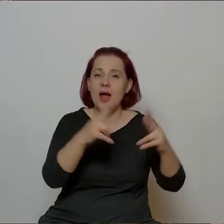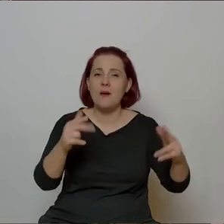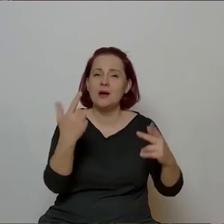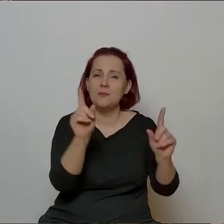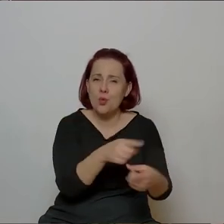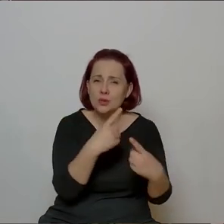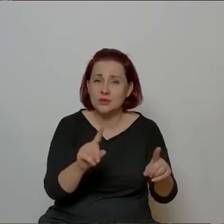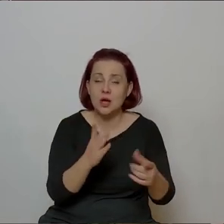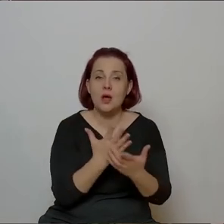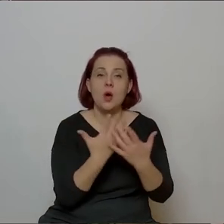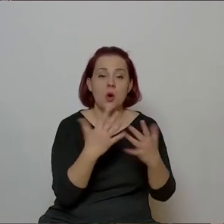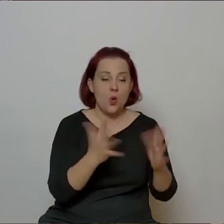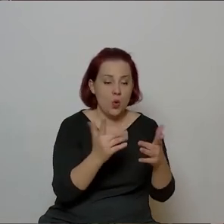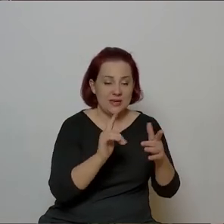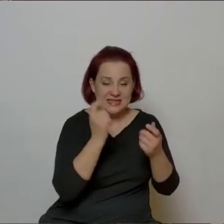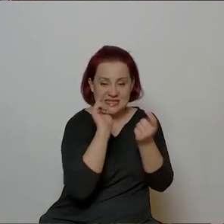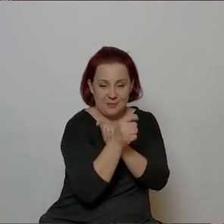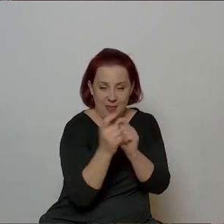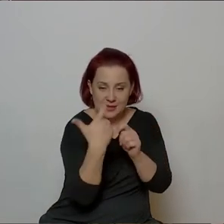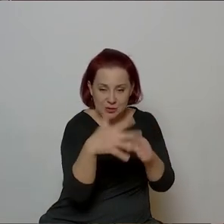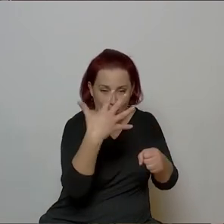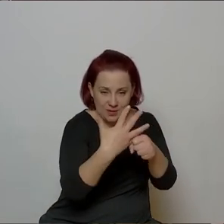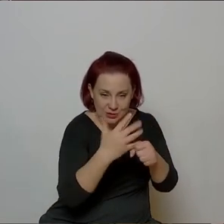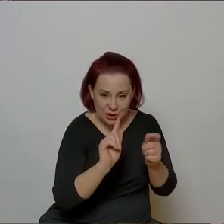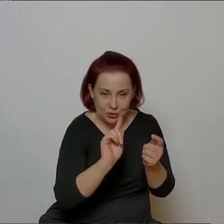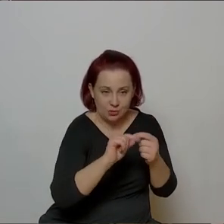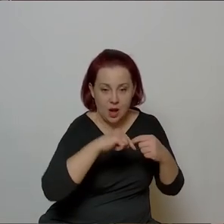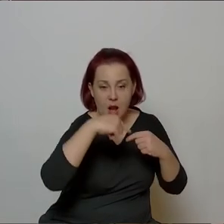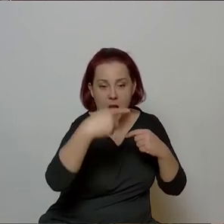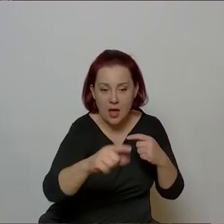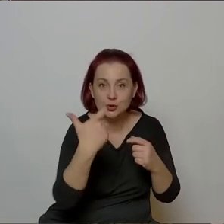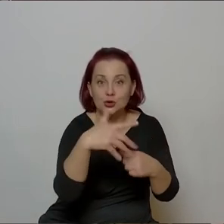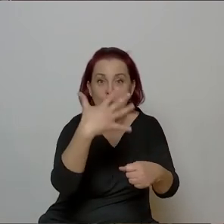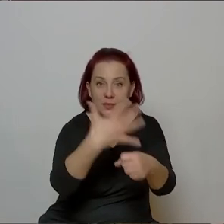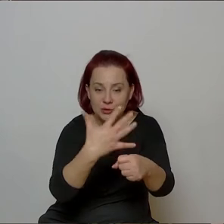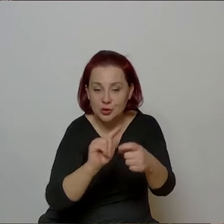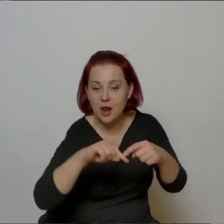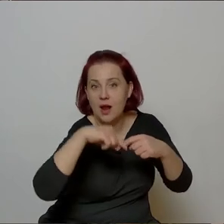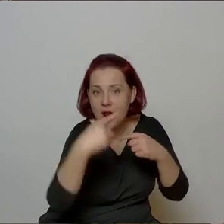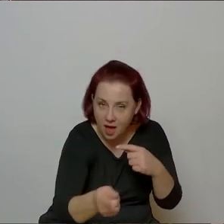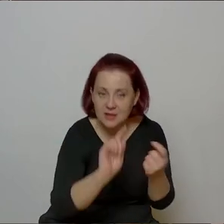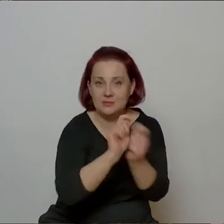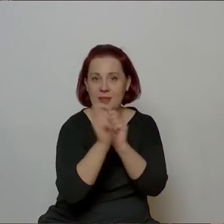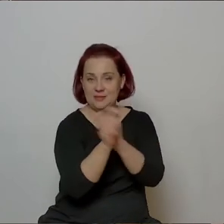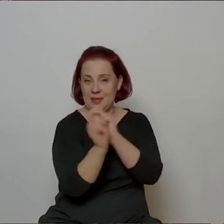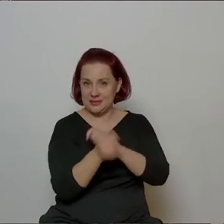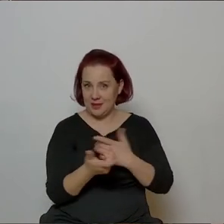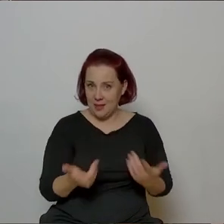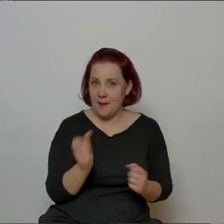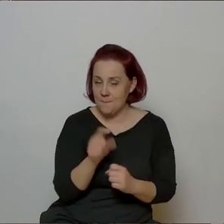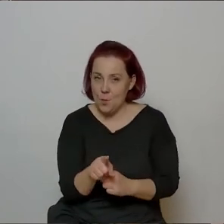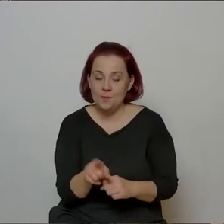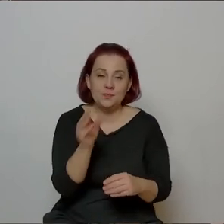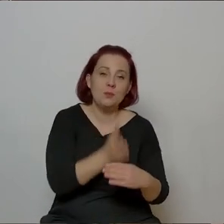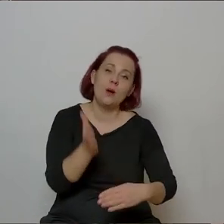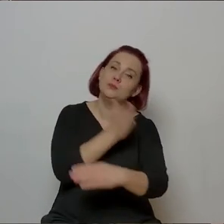lat, a nie co 100 na przykład, prawda, że jest 150 lat okresu przed